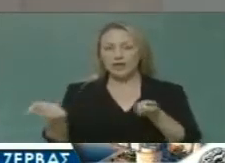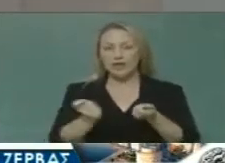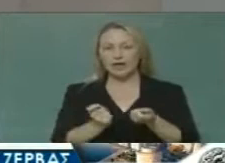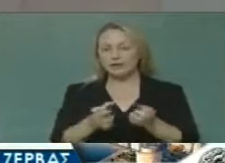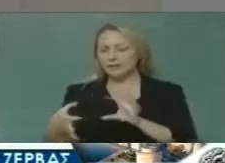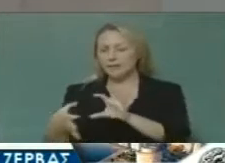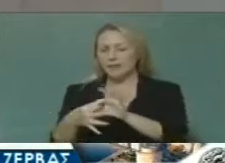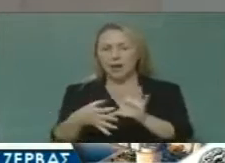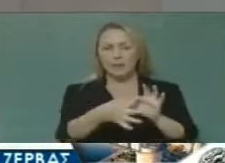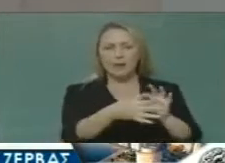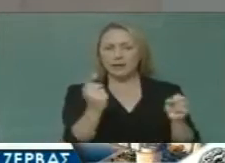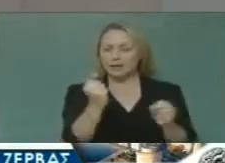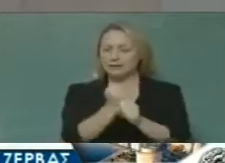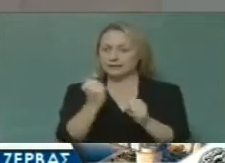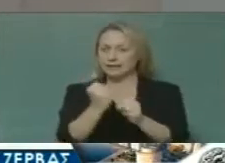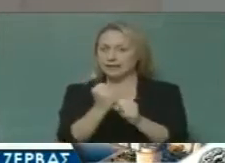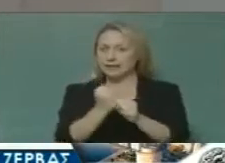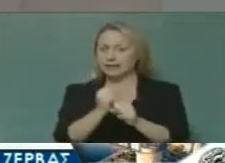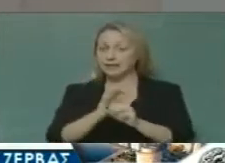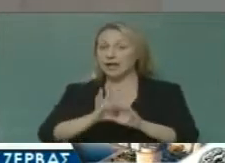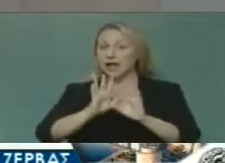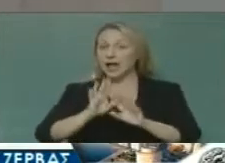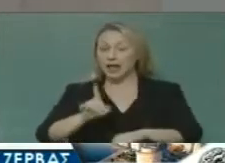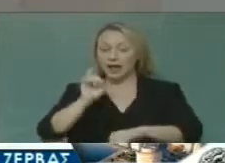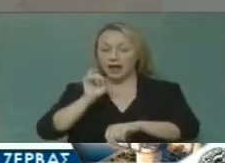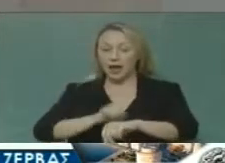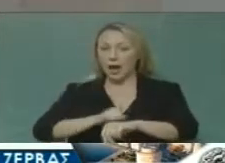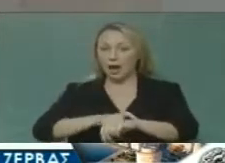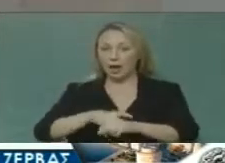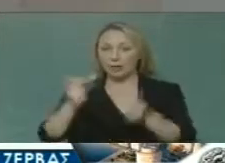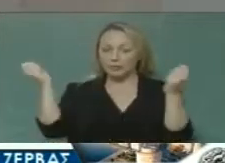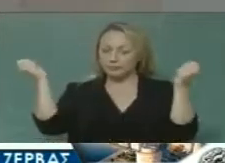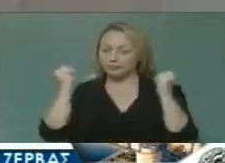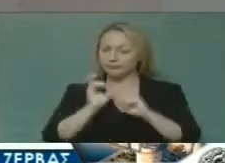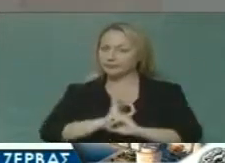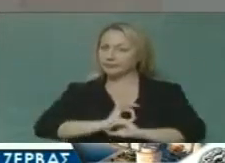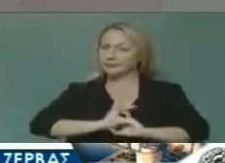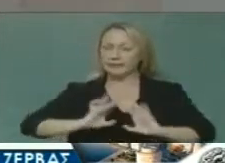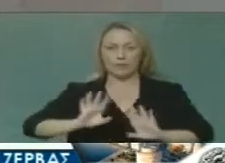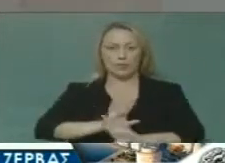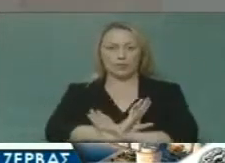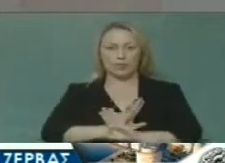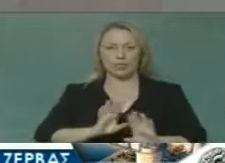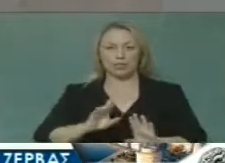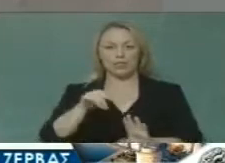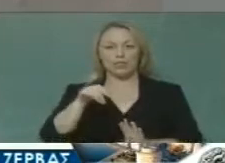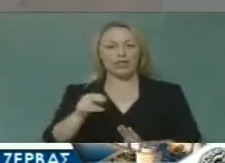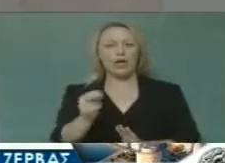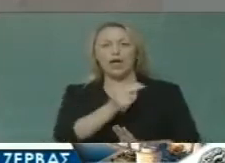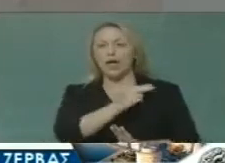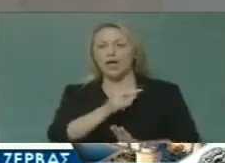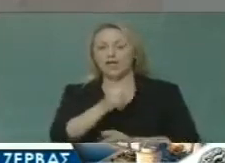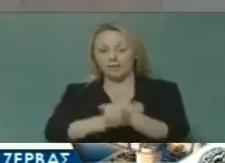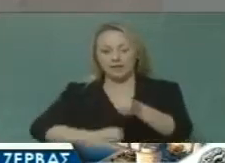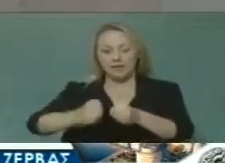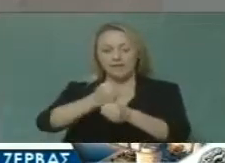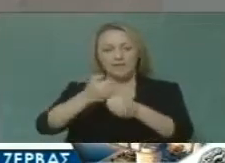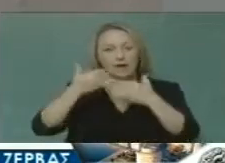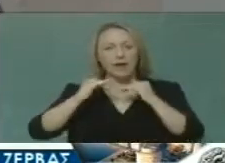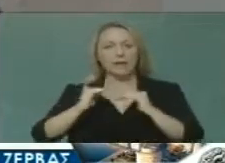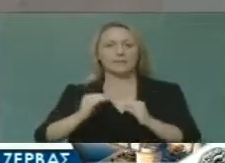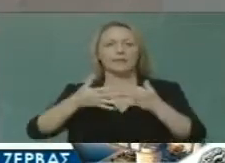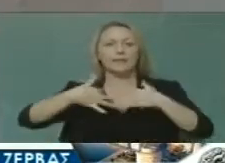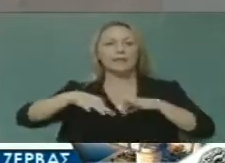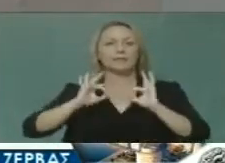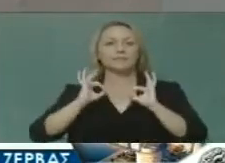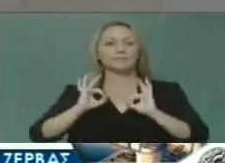χωρίς να χαθεί ο ελάχιστος ωφέλιμος πολιτικός χρόνος χωρίς να διαπιστωθεί κενό εξουσίας. Όπως